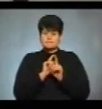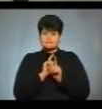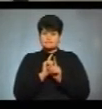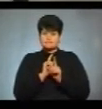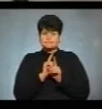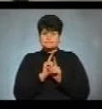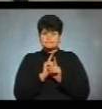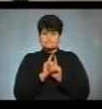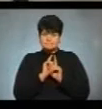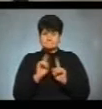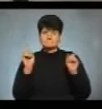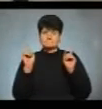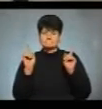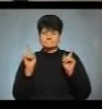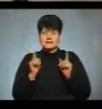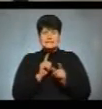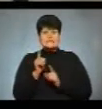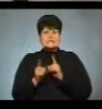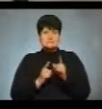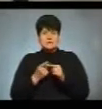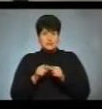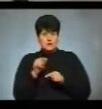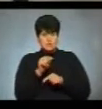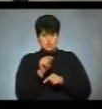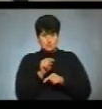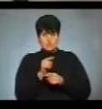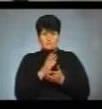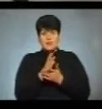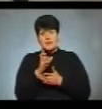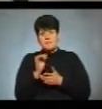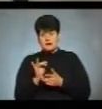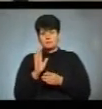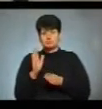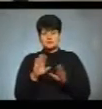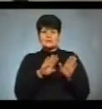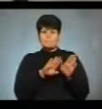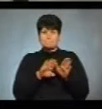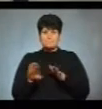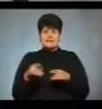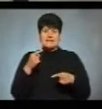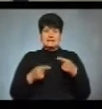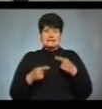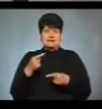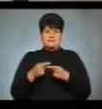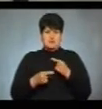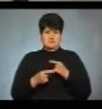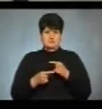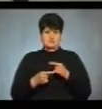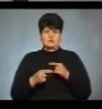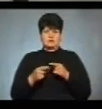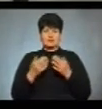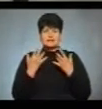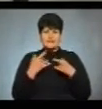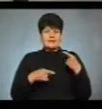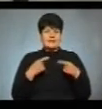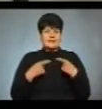цього дисбалансу мала би бути після дебатів. Оскільки дебатів